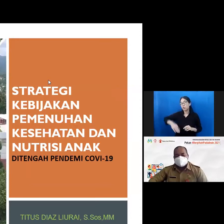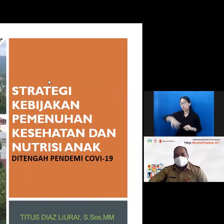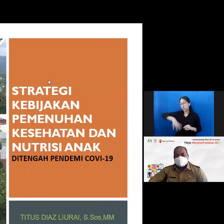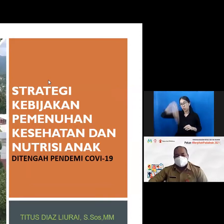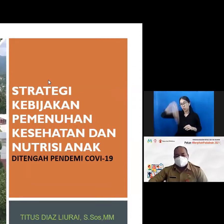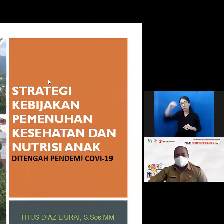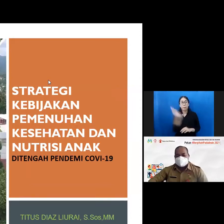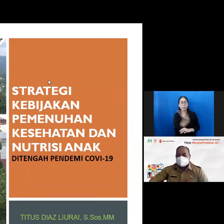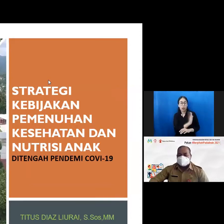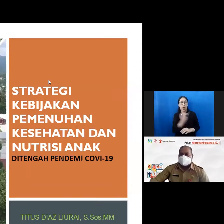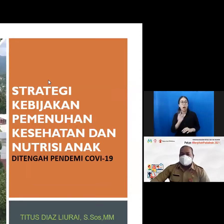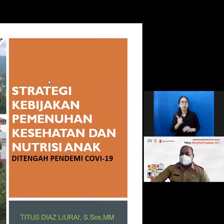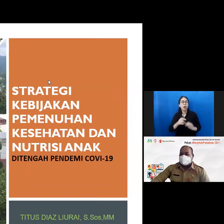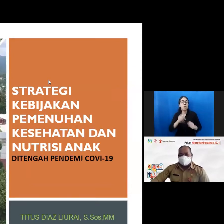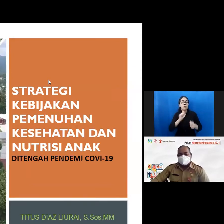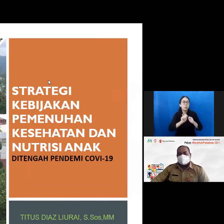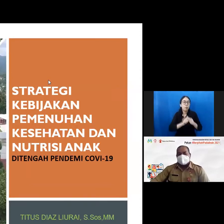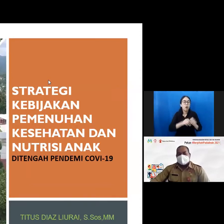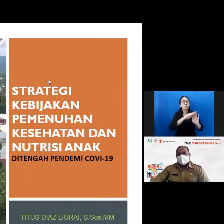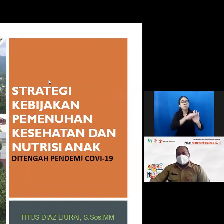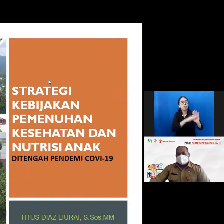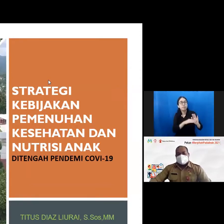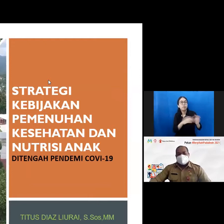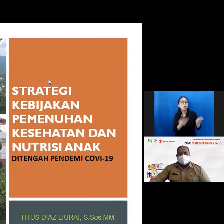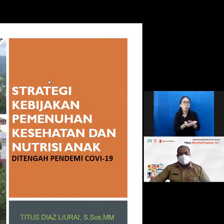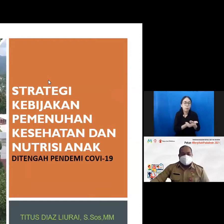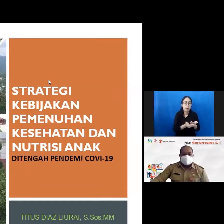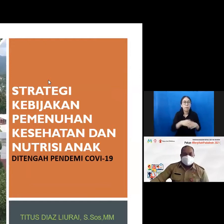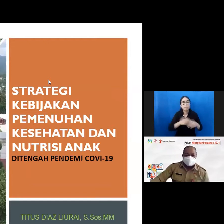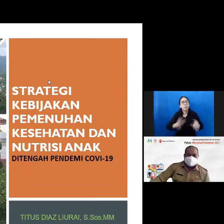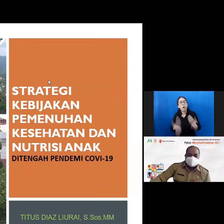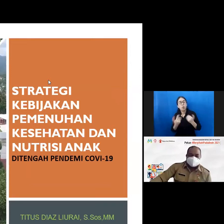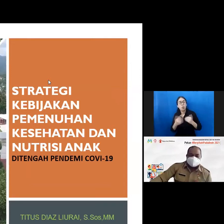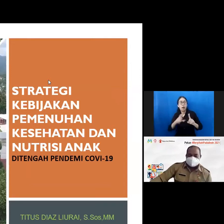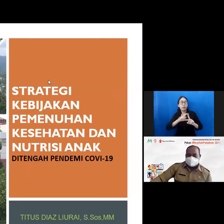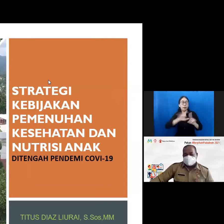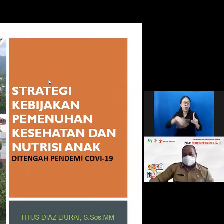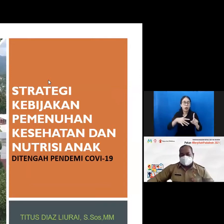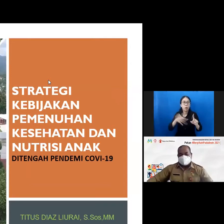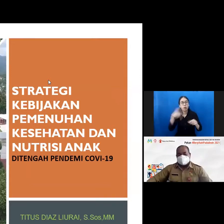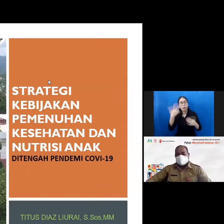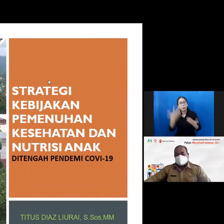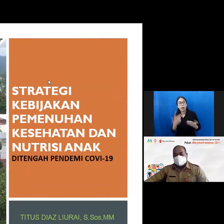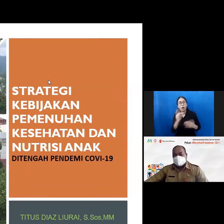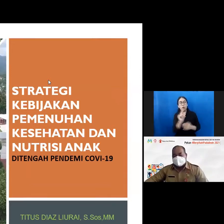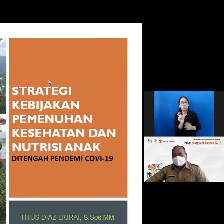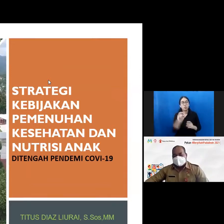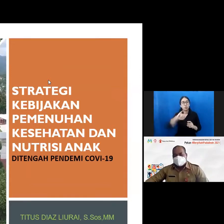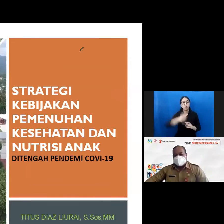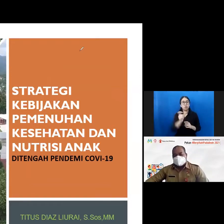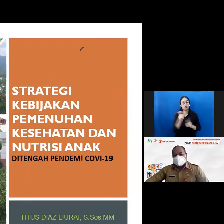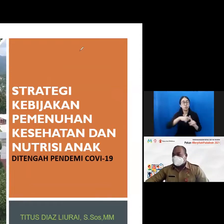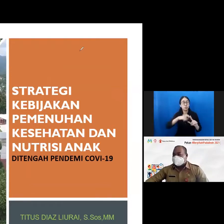menyusun dokumen perencanaan pembangunan daerah yang akan menjadi rujukan untuk bagaimana merancang